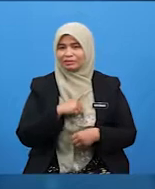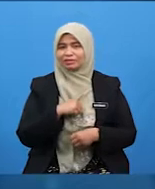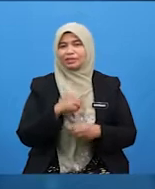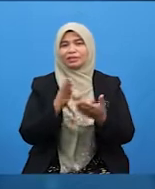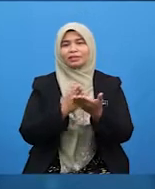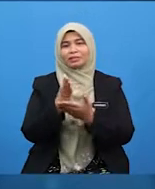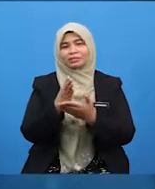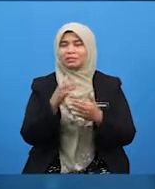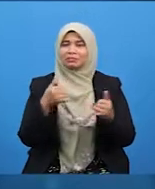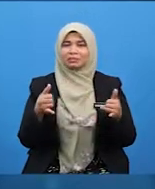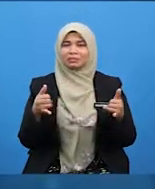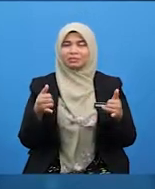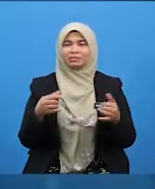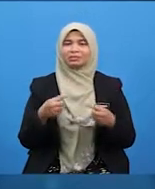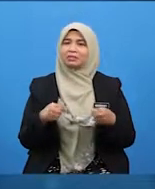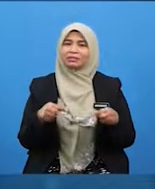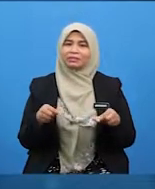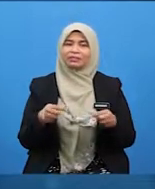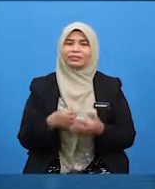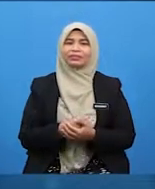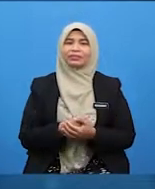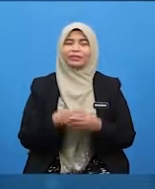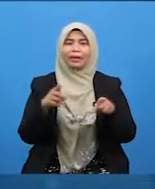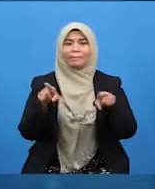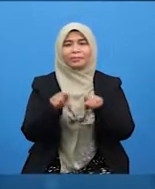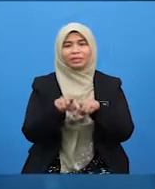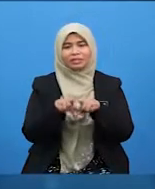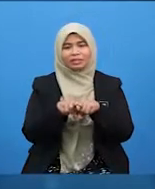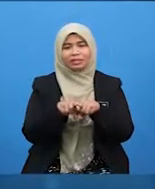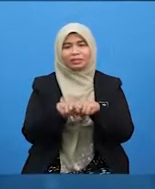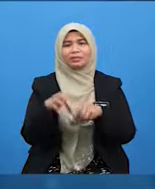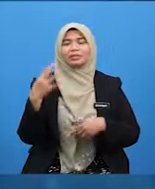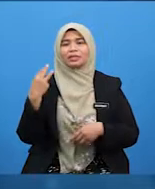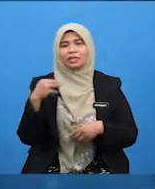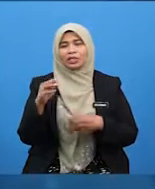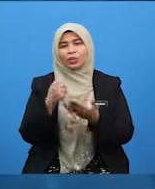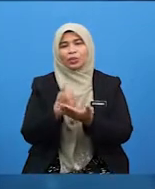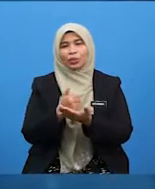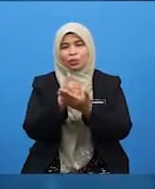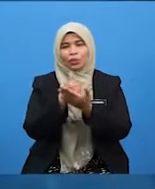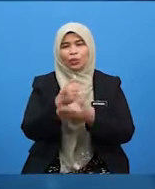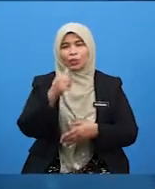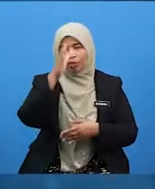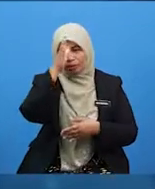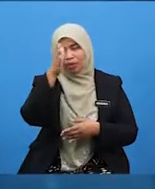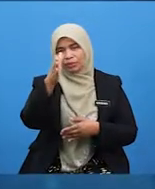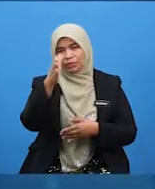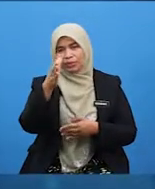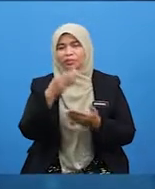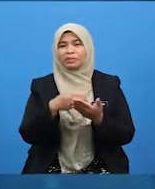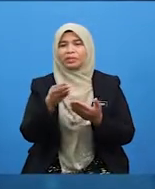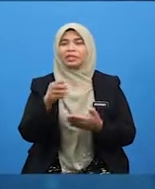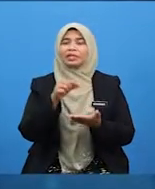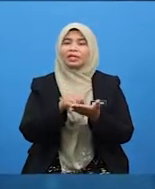Teruskan bermain game? Bersama-sama mereka tolong atuk bagi